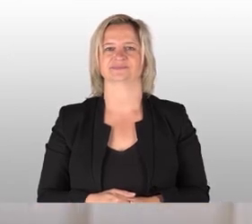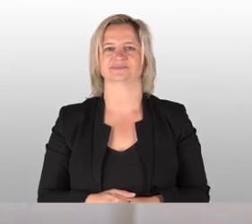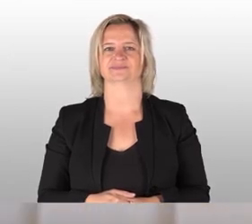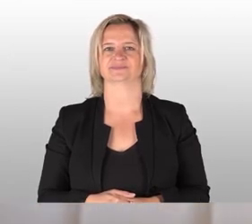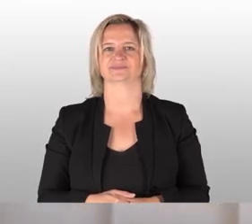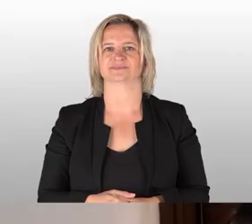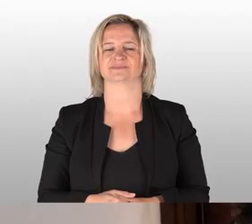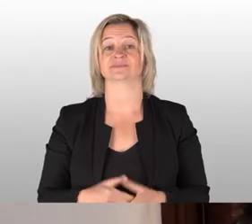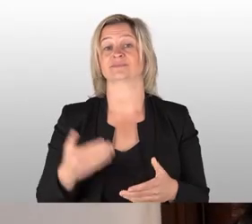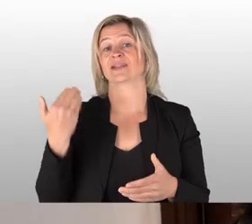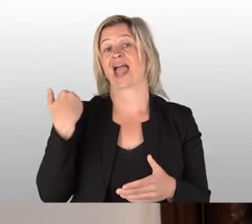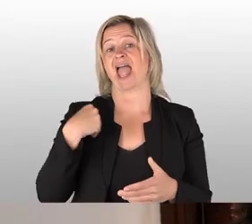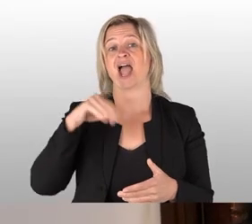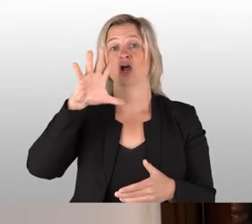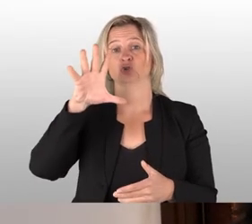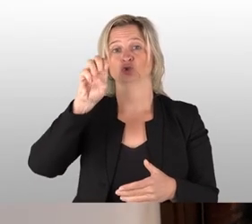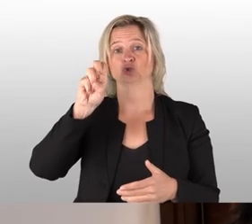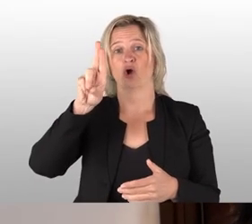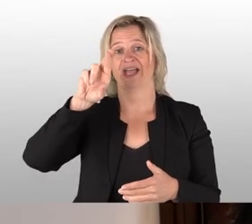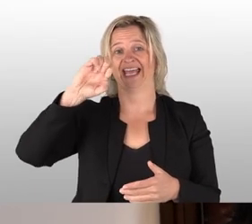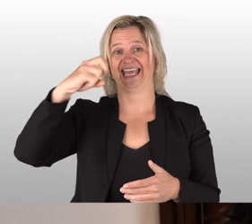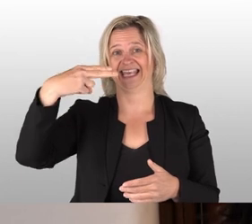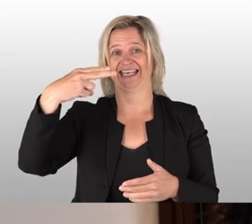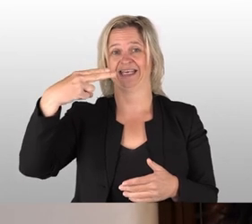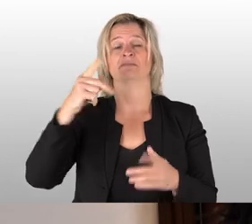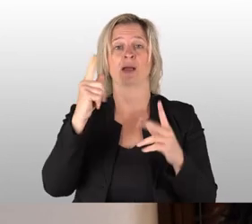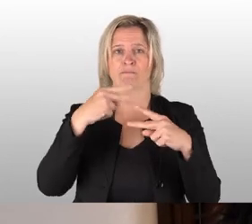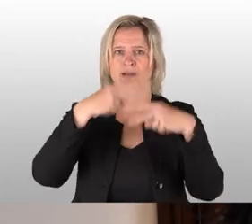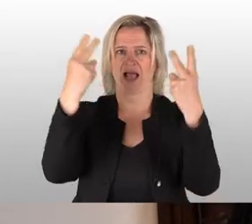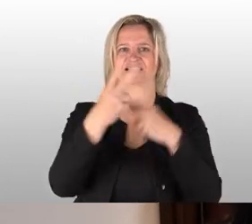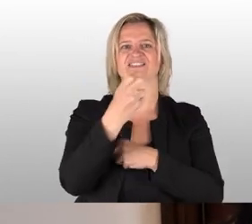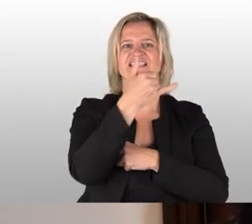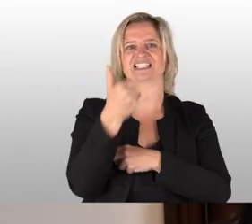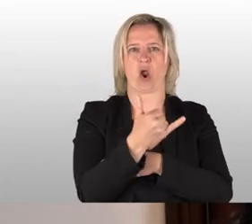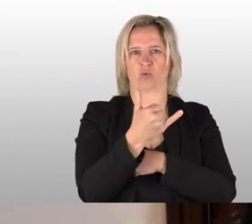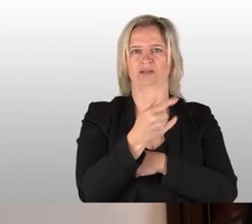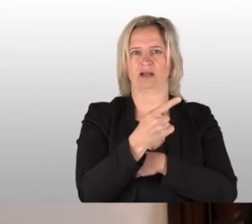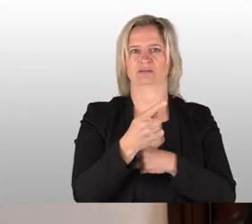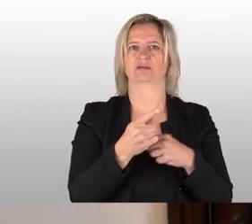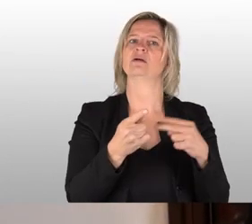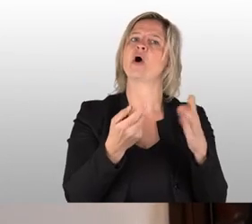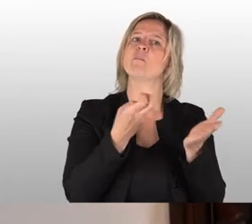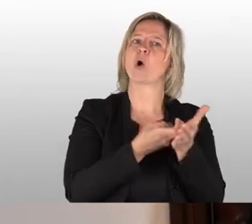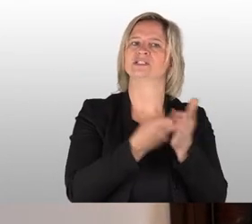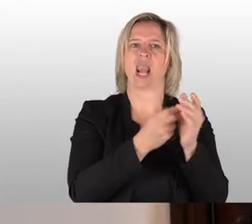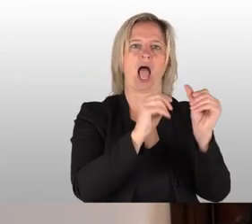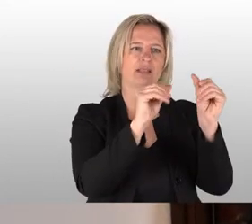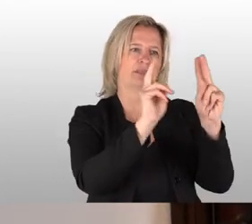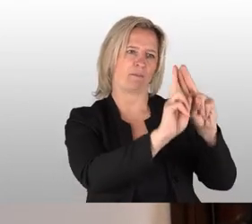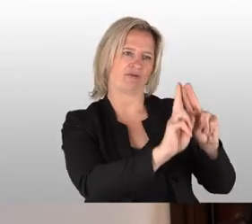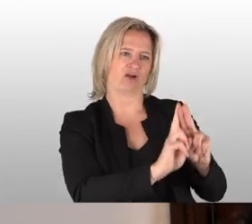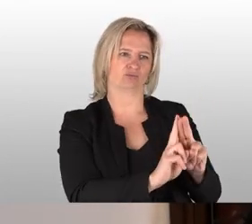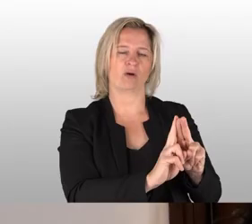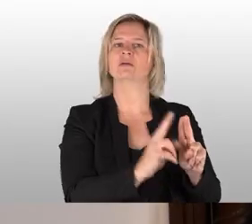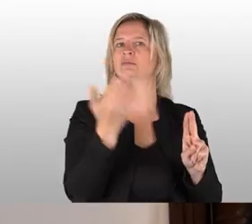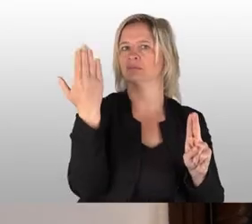Paul Scheuerich war einer der berühmtesten Porzellanmodelleure des frühen 20. Jahrhunderts. Er hat für die Meißener Manufaktur